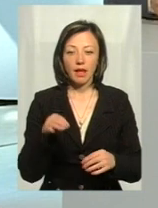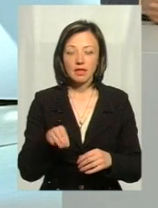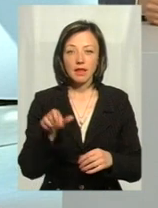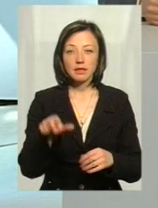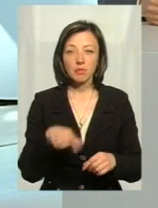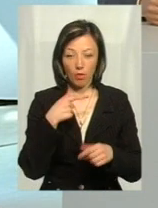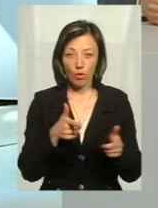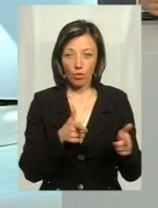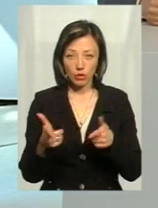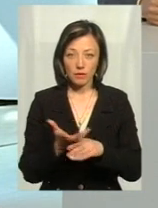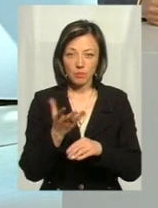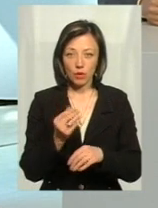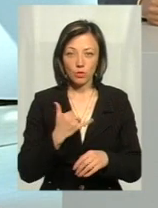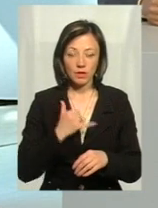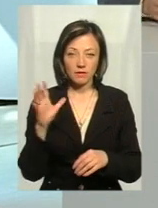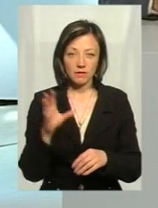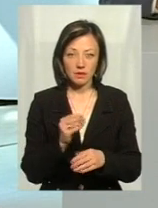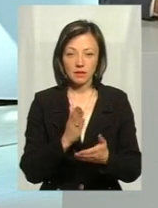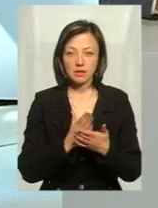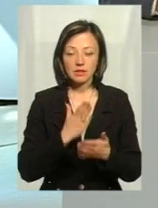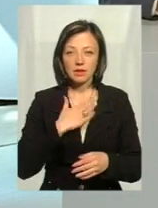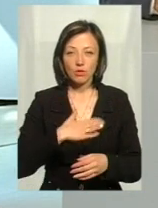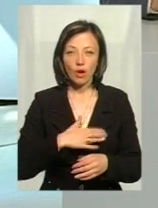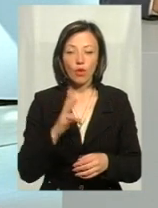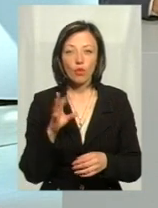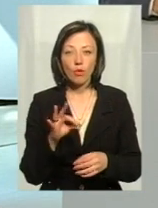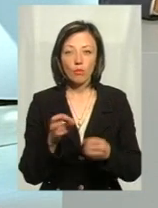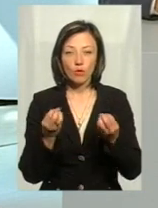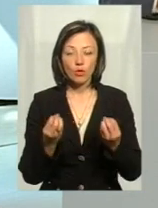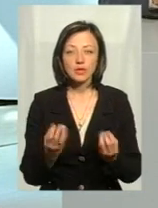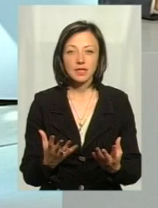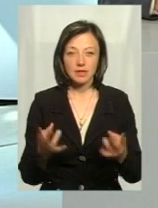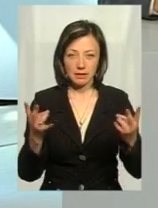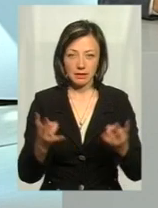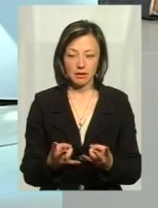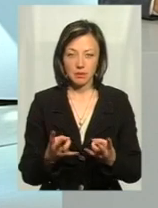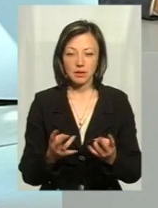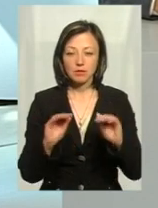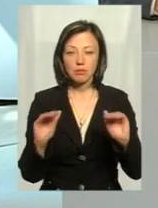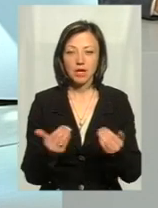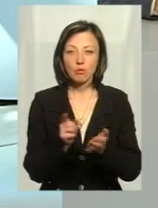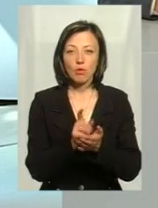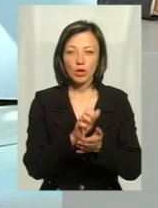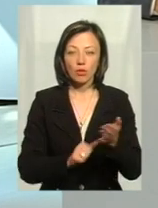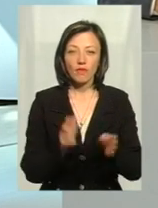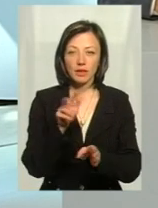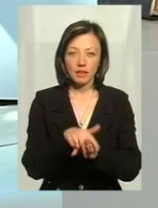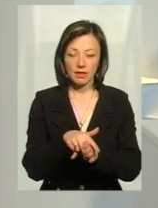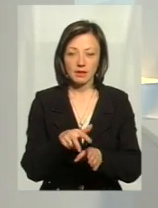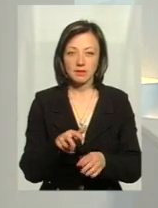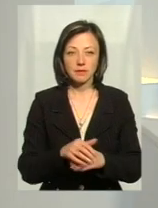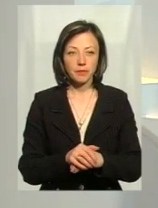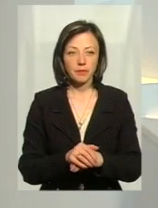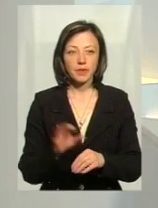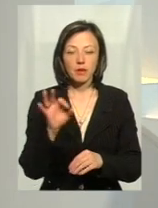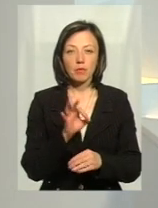кажуть, ми готові сплачувати її, в нас все задовільне, але можливо, щоб просто спростити і зменшити податковий тиск на нас. От про